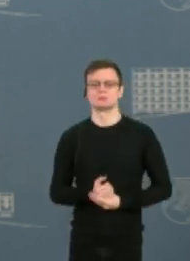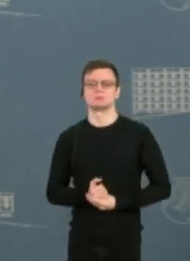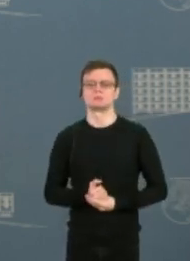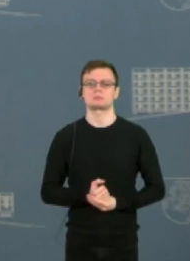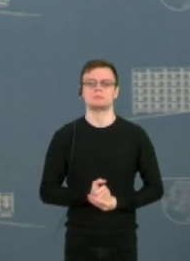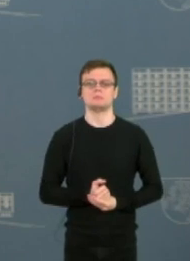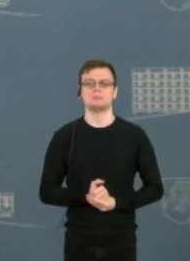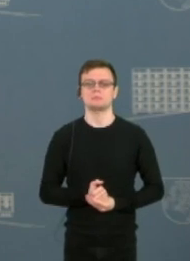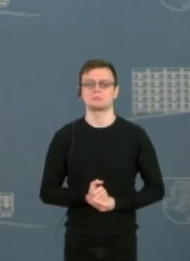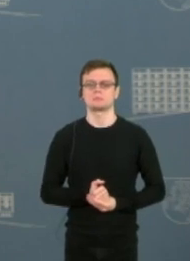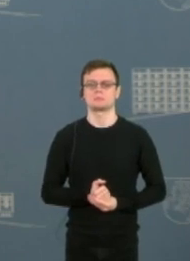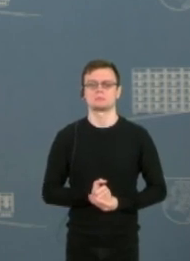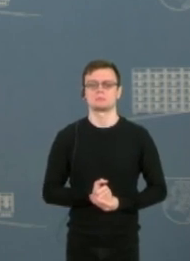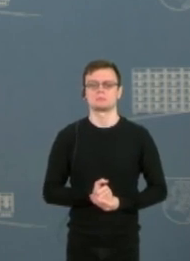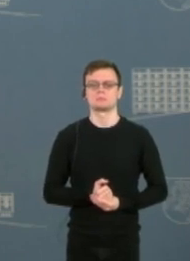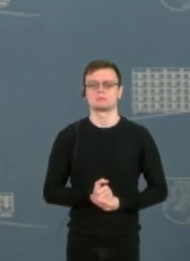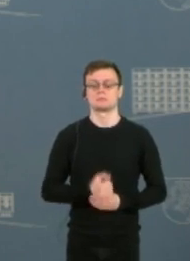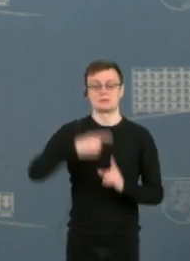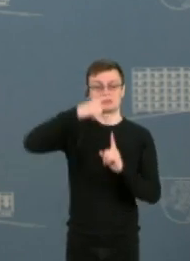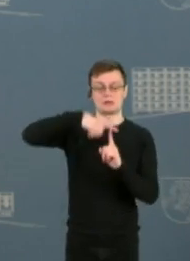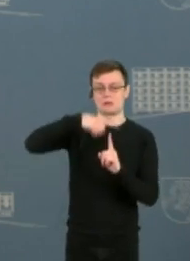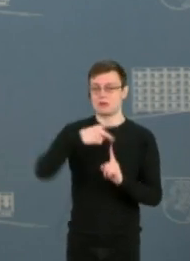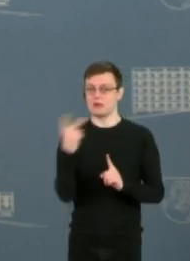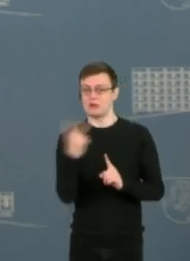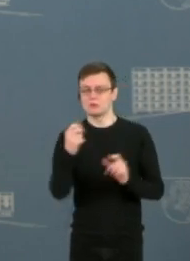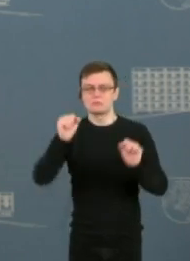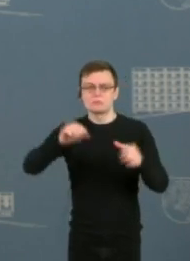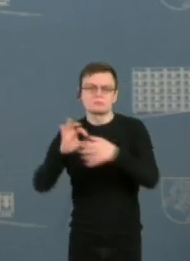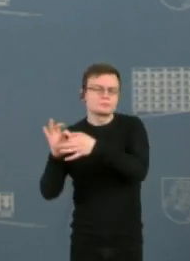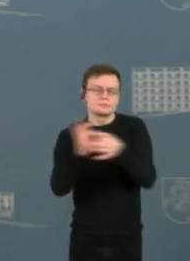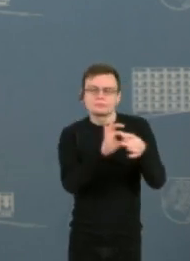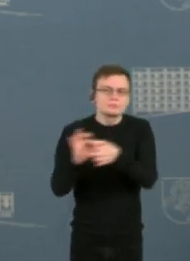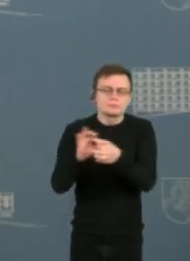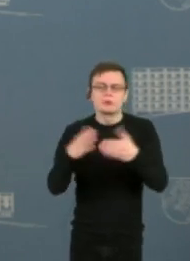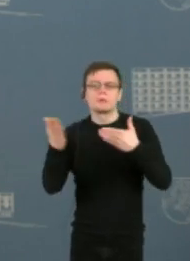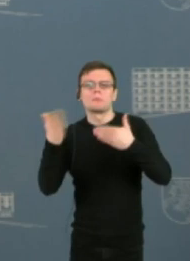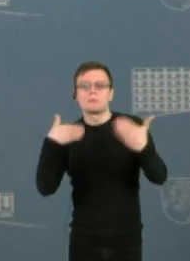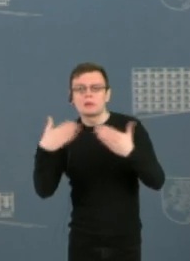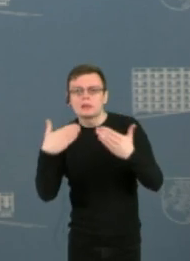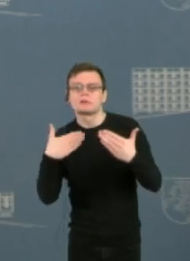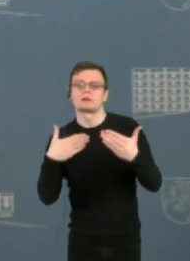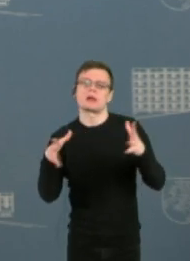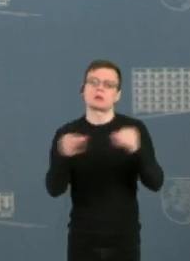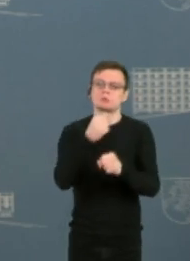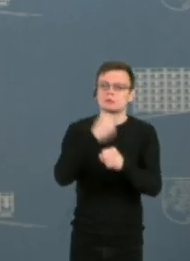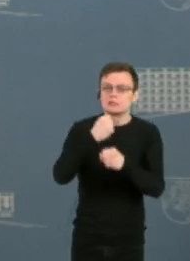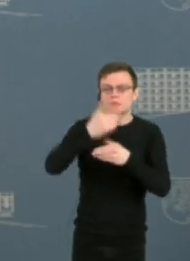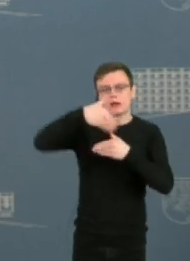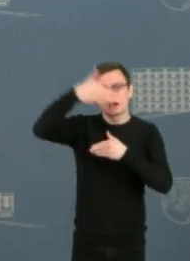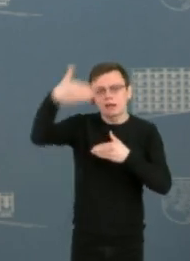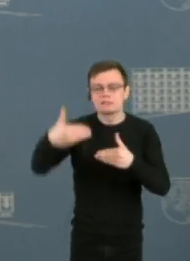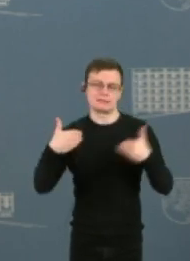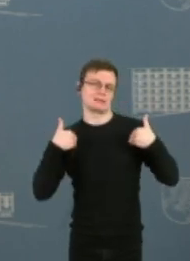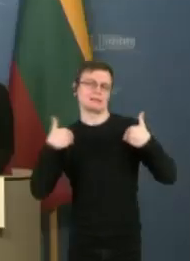kad mūsų tautos turėtų galimybę, kaip galima, artimiau bendra darbauti ir ateityje. Ačiū už